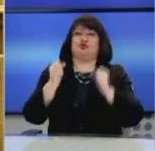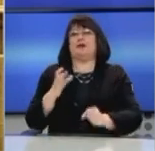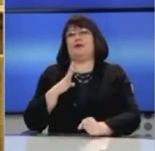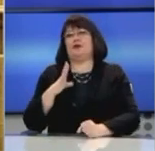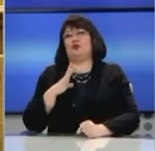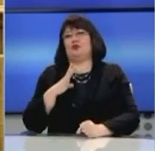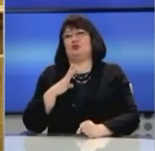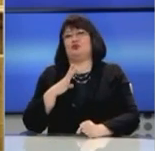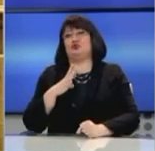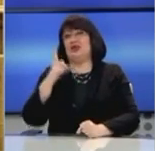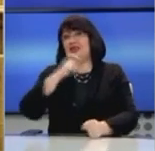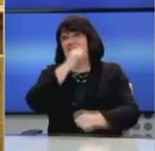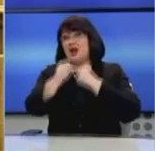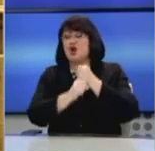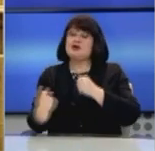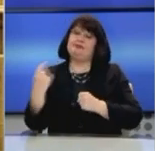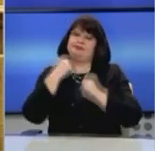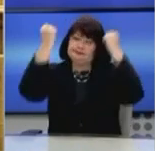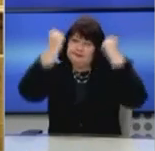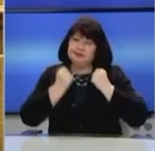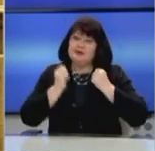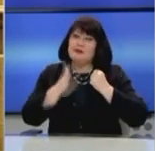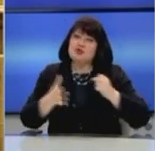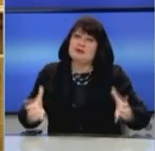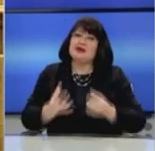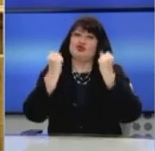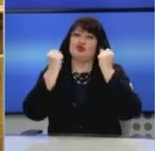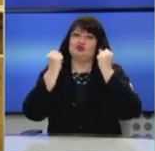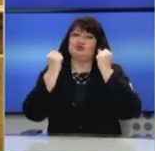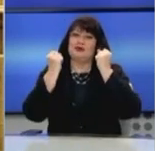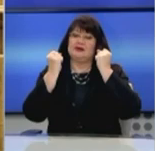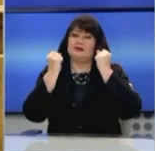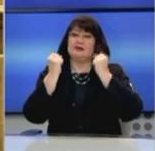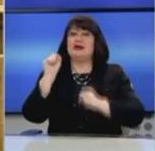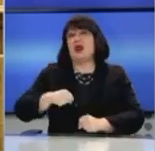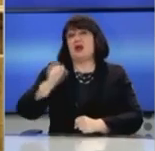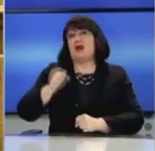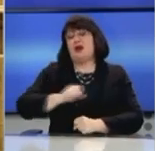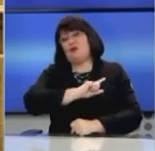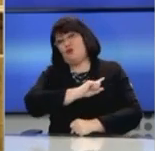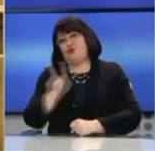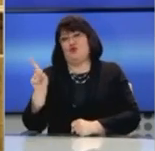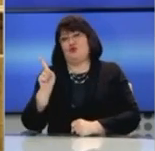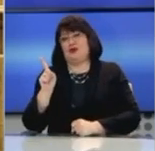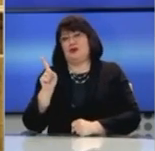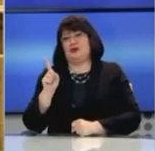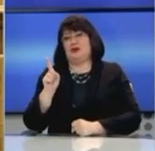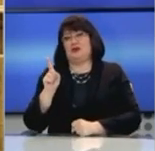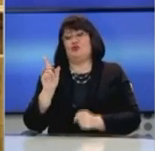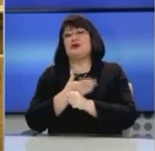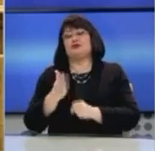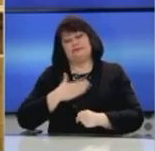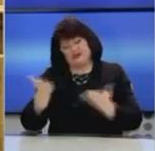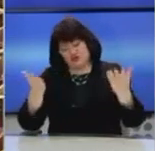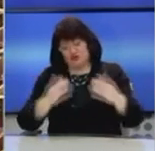Και θα αφήσετε μια χαμένη δεκαετία που θα μπορούσαμε να τη σώσουμε εφόσον δεν συνεχίζουμε να λέμε ναι σε όλα. σε όλα αυτά τα οποία μας